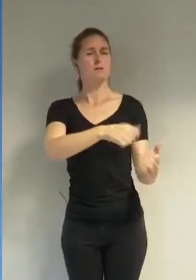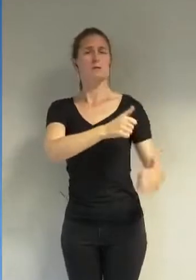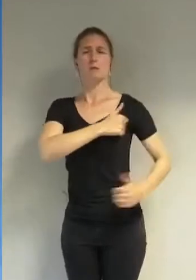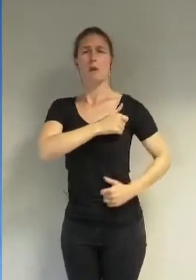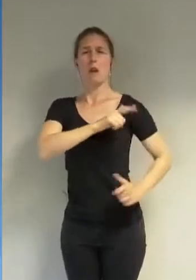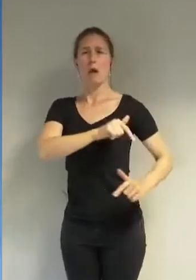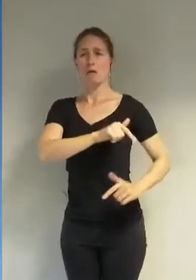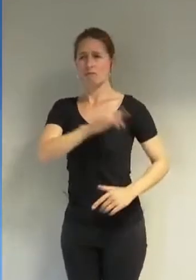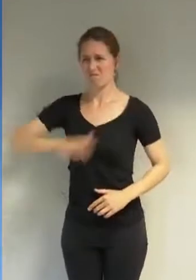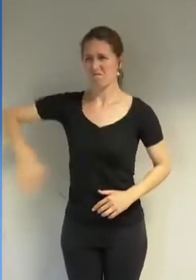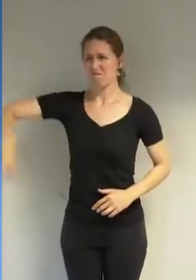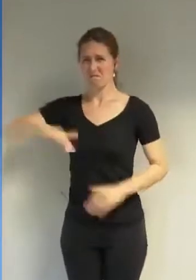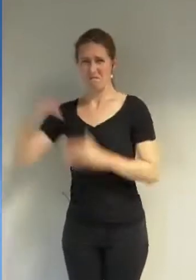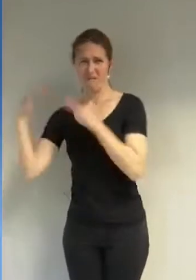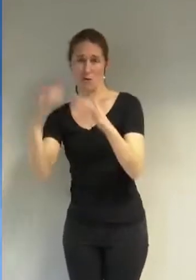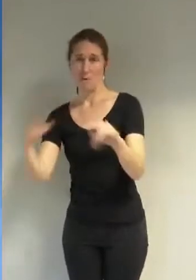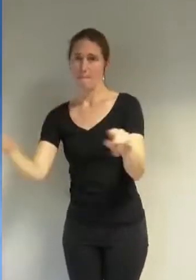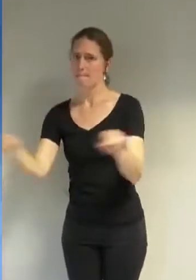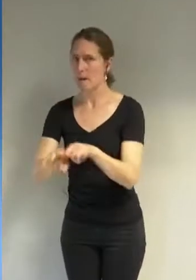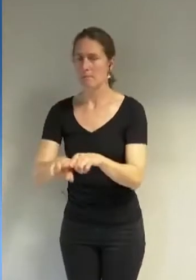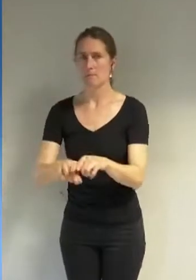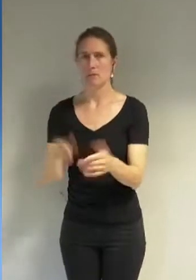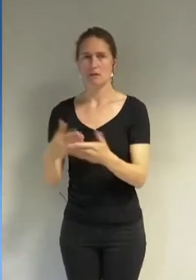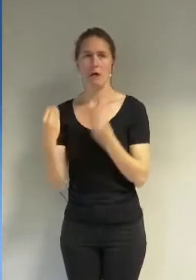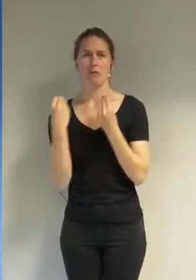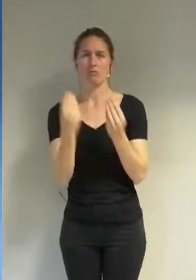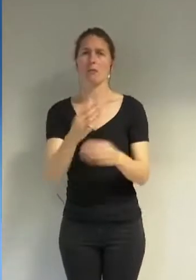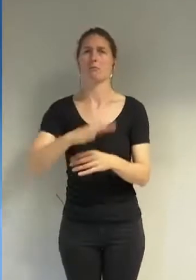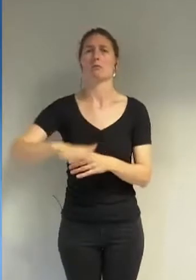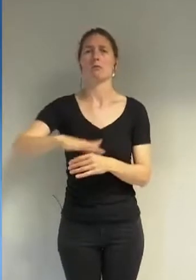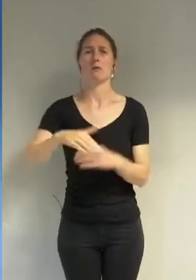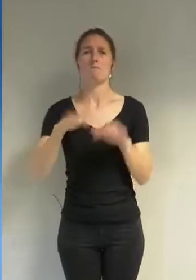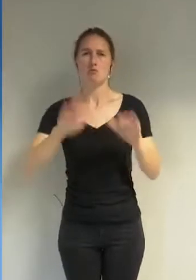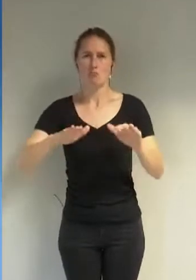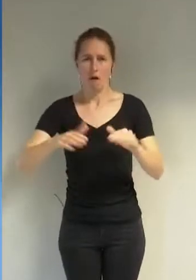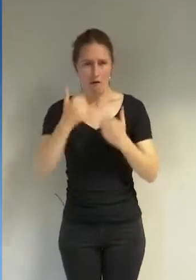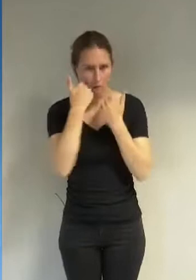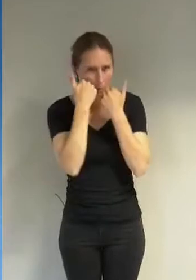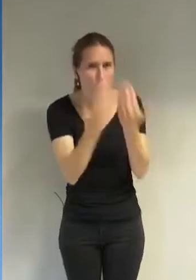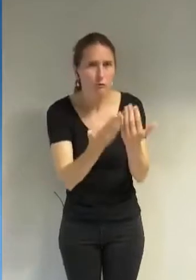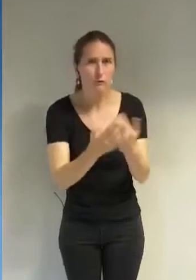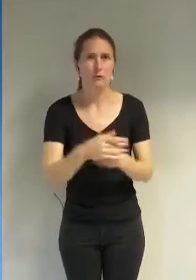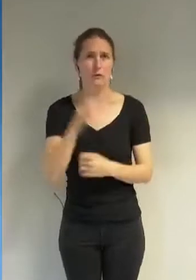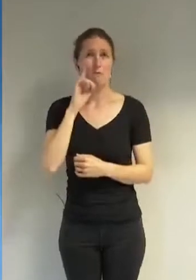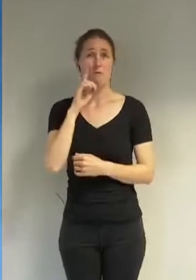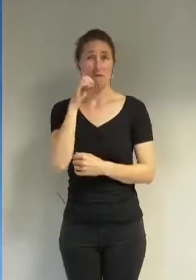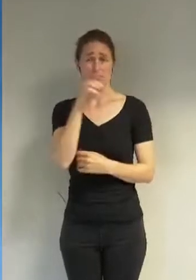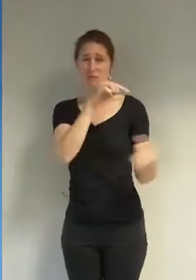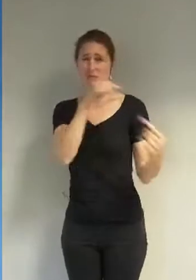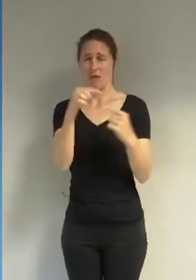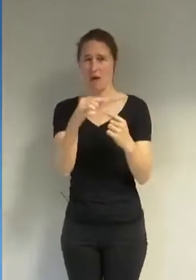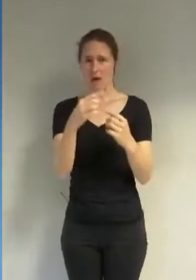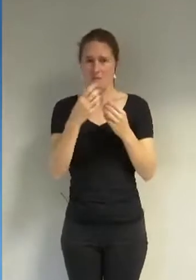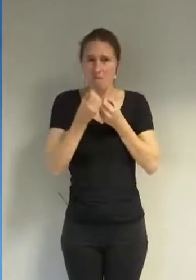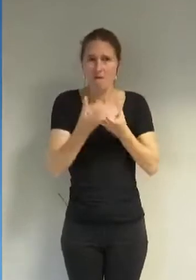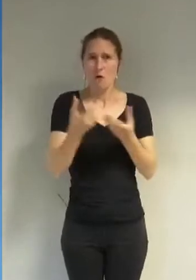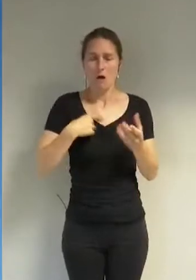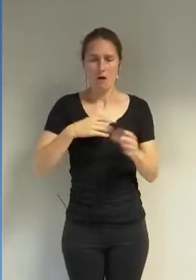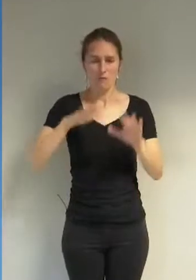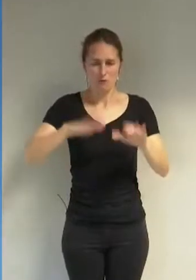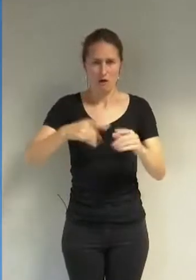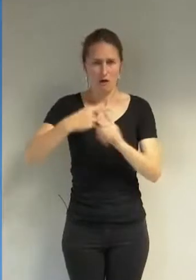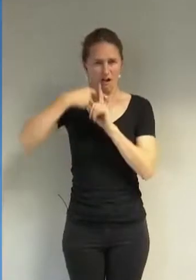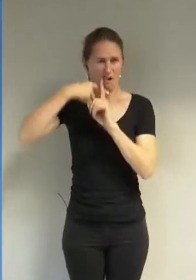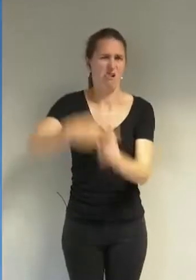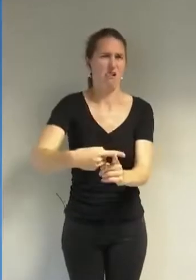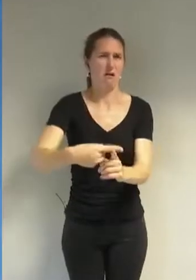Et ce débat est une honte pour les musulmans. Par ce débat, vous les stigmatisez. Vous laissez croire que c'est une de leurs revendications. là